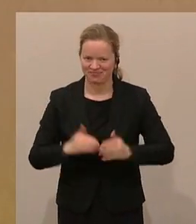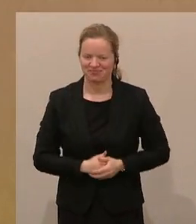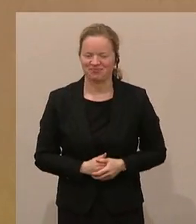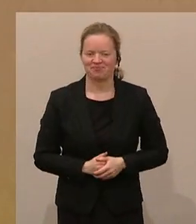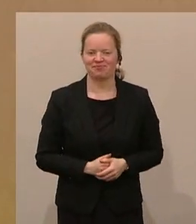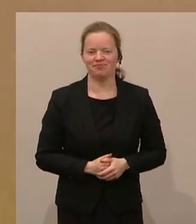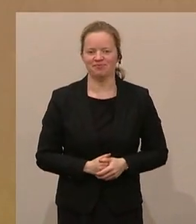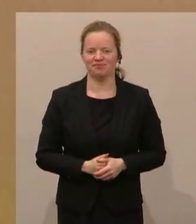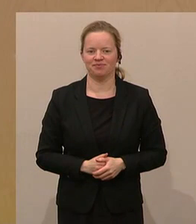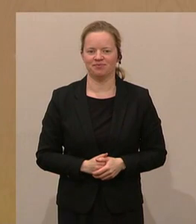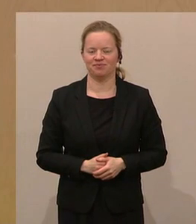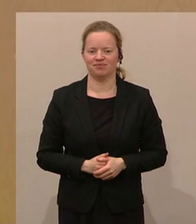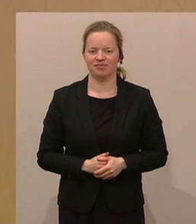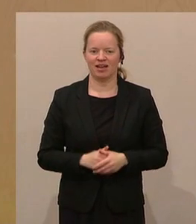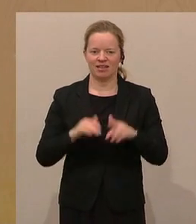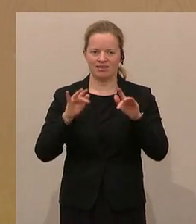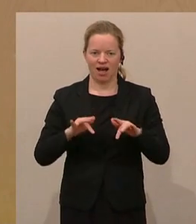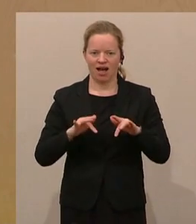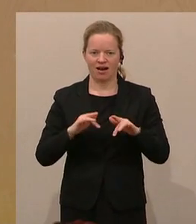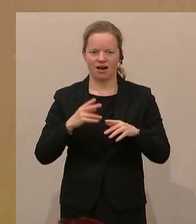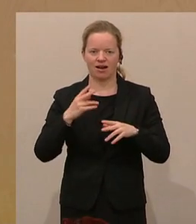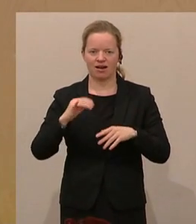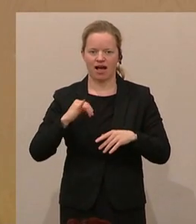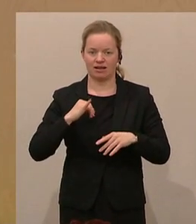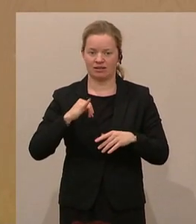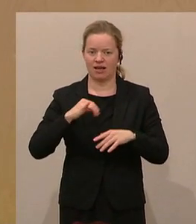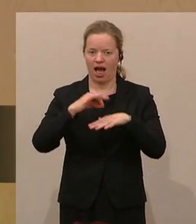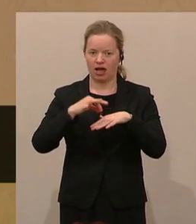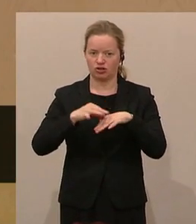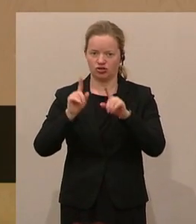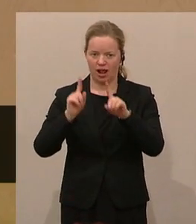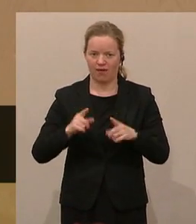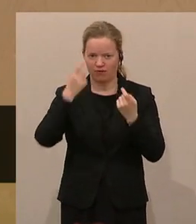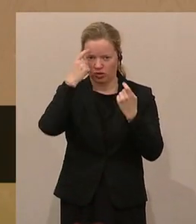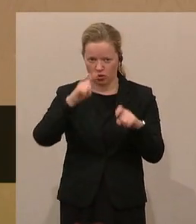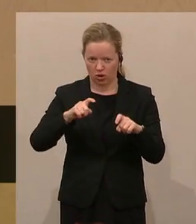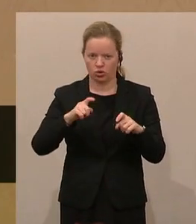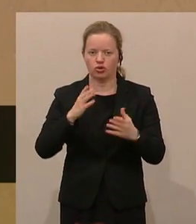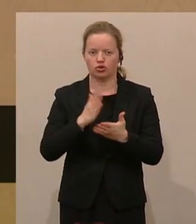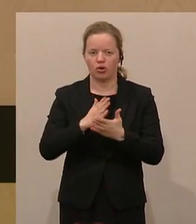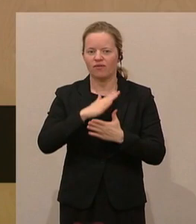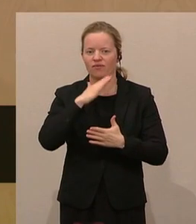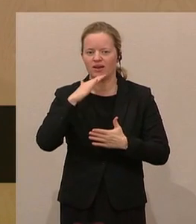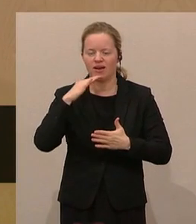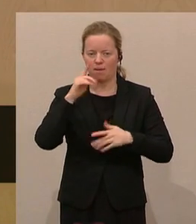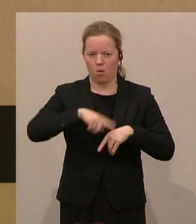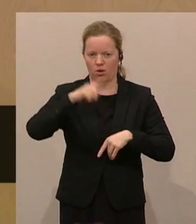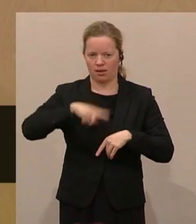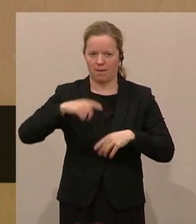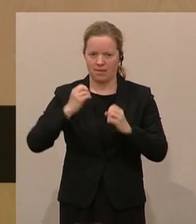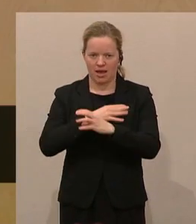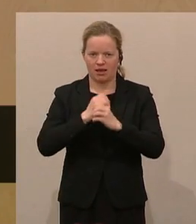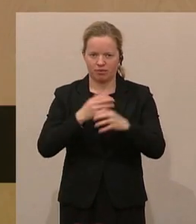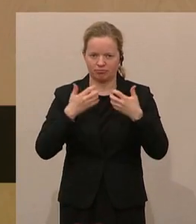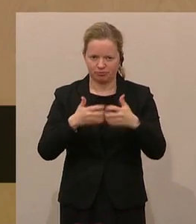Die Versorgung mit Kassenarztstellen geht durch die Medien jetzt schon seit vielen Monaten. Und besonders